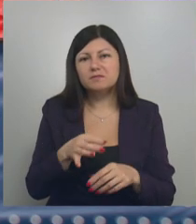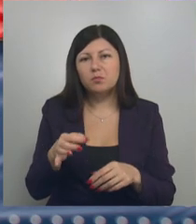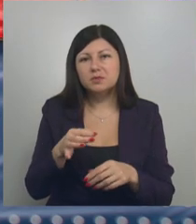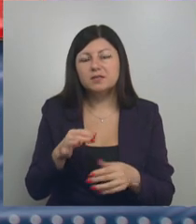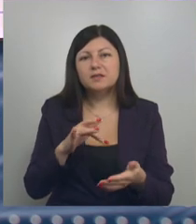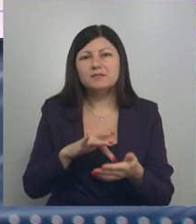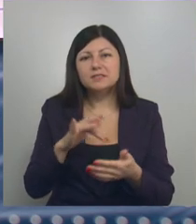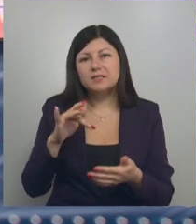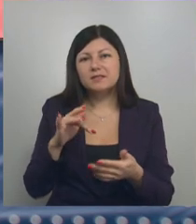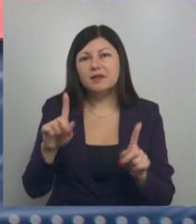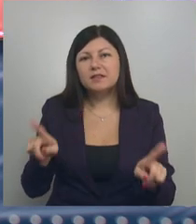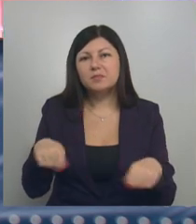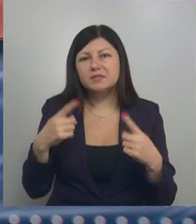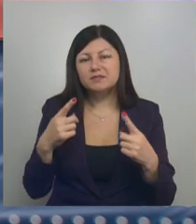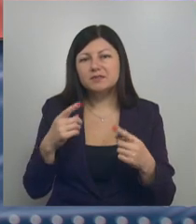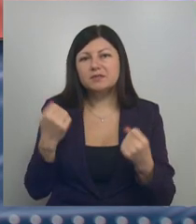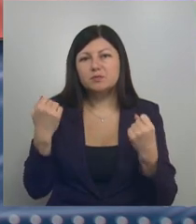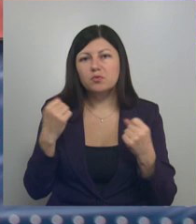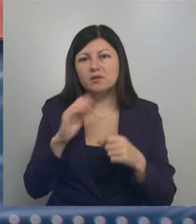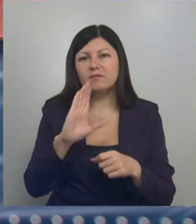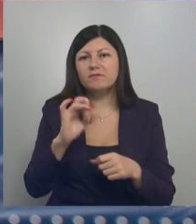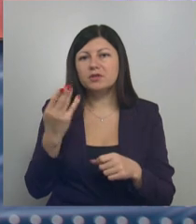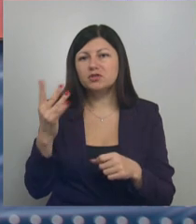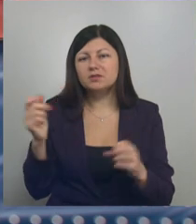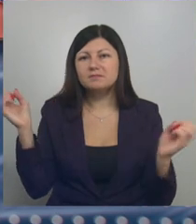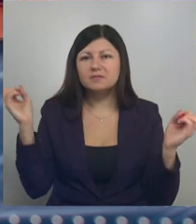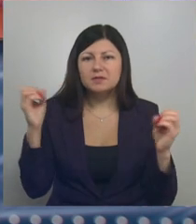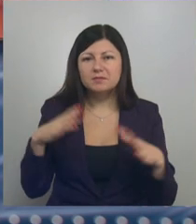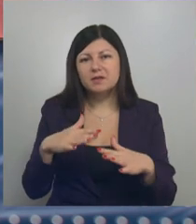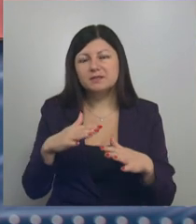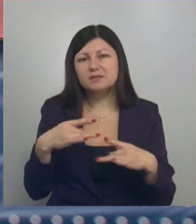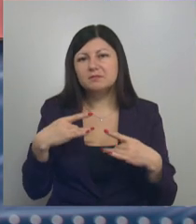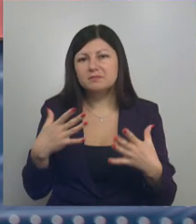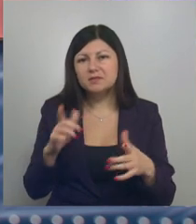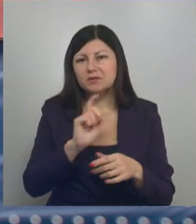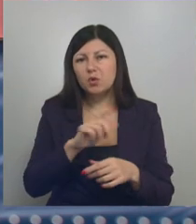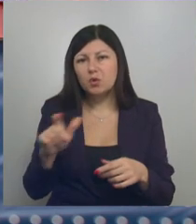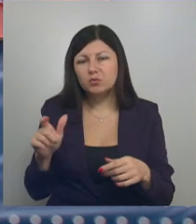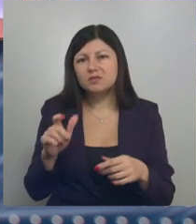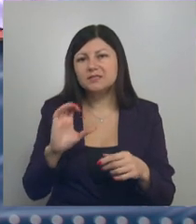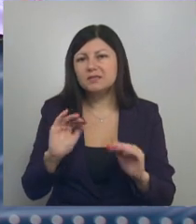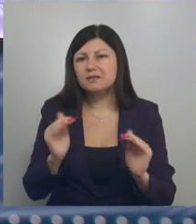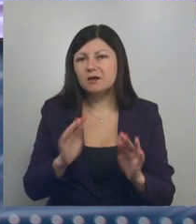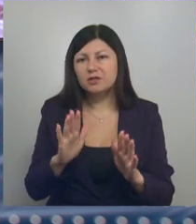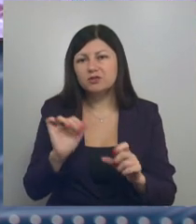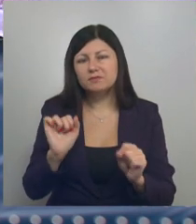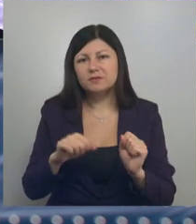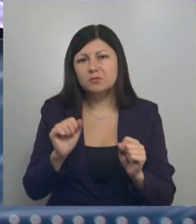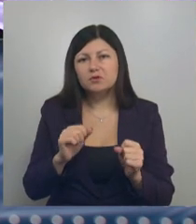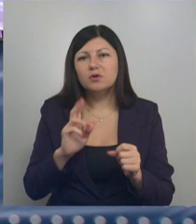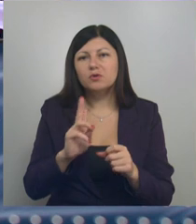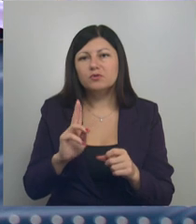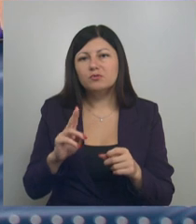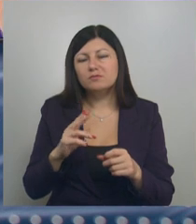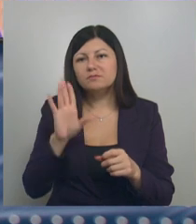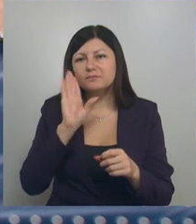В центре адаптивного спорта «Вершина» на праздник собрались люди с неограниченной силой духа. Семьи с детьми, преодолевшими онкологические